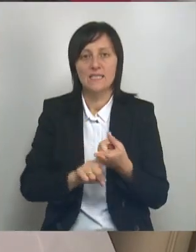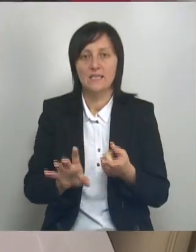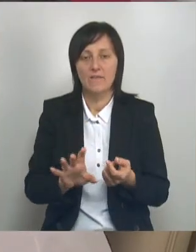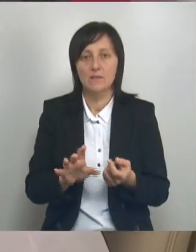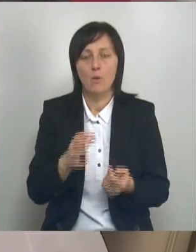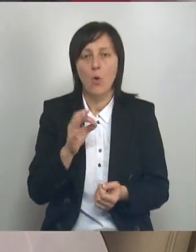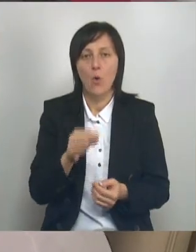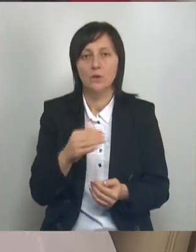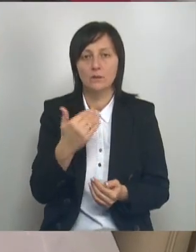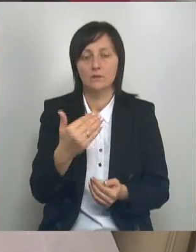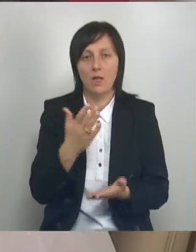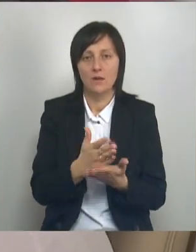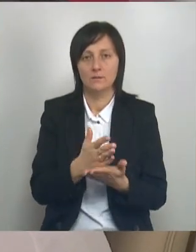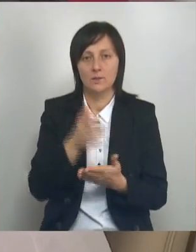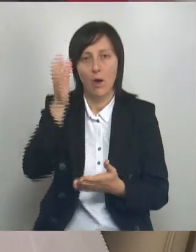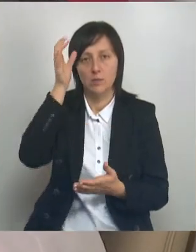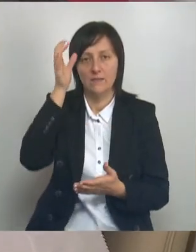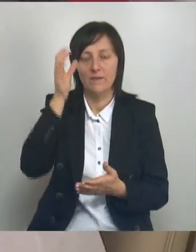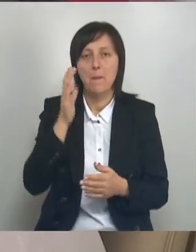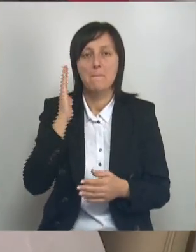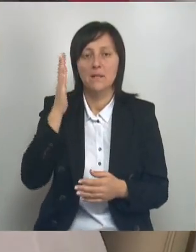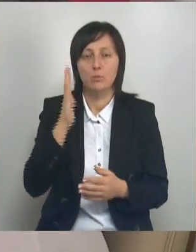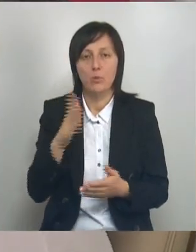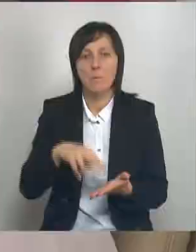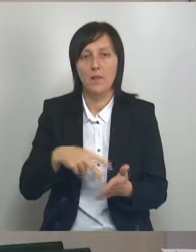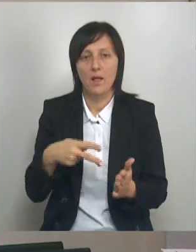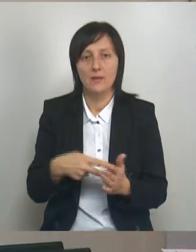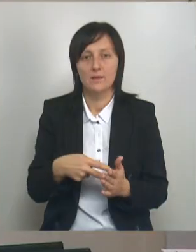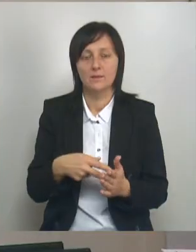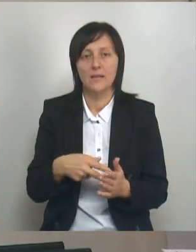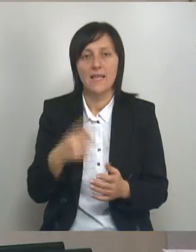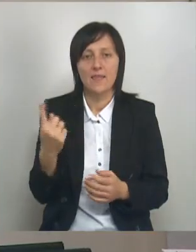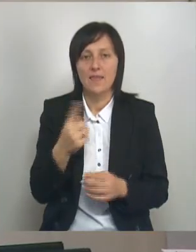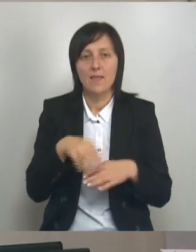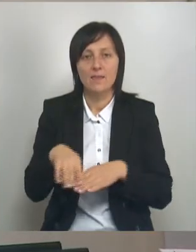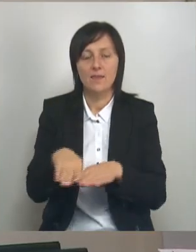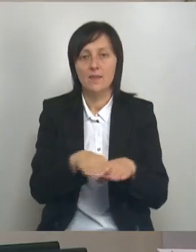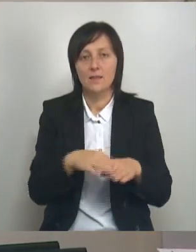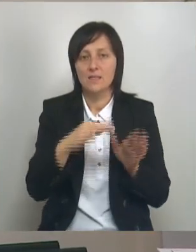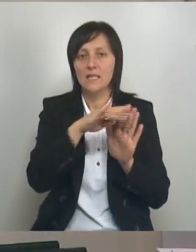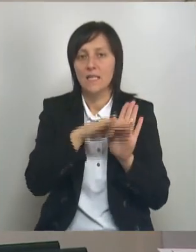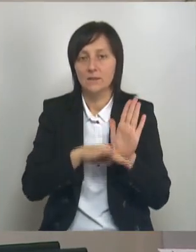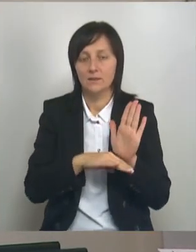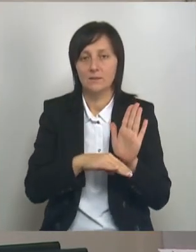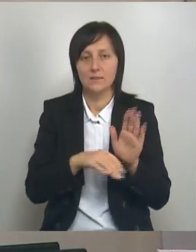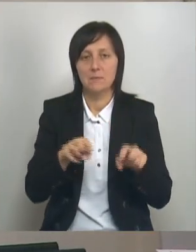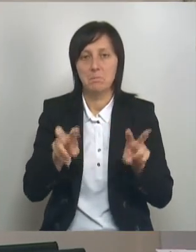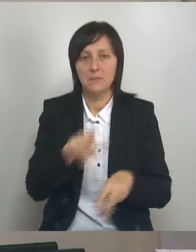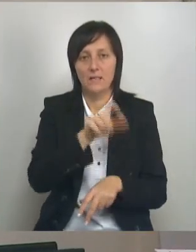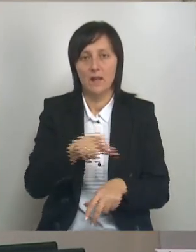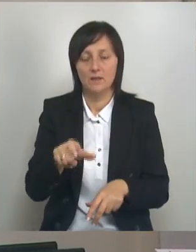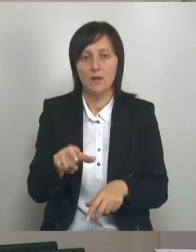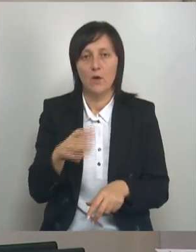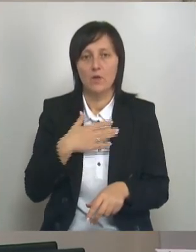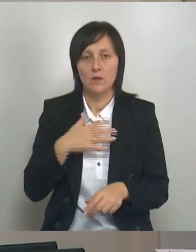наличия соответствующего образования. В перспективе планируют создать единый всероссийский реестр таких специалистов. В нашем регионе